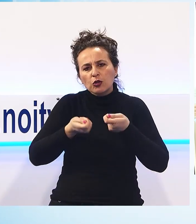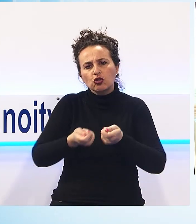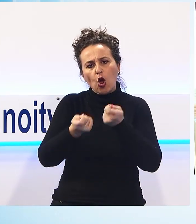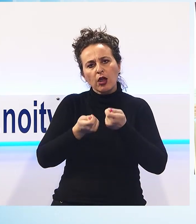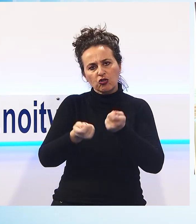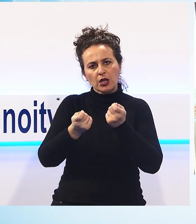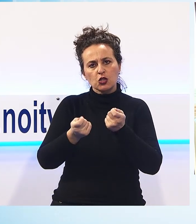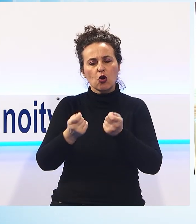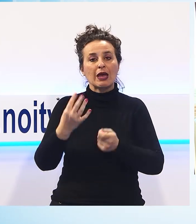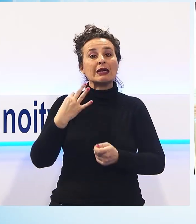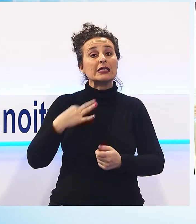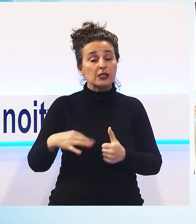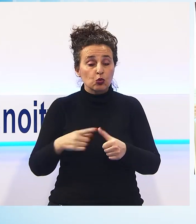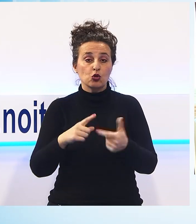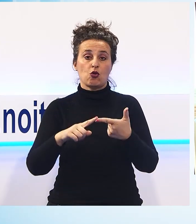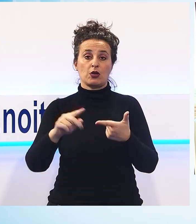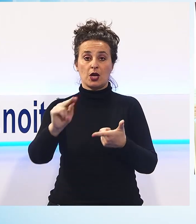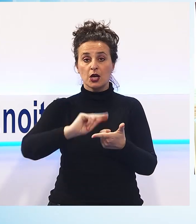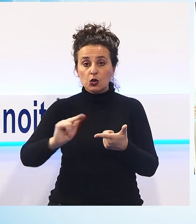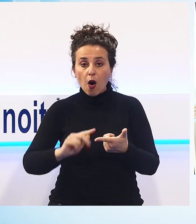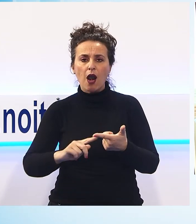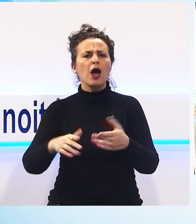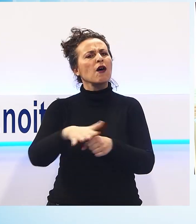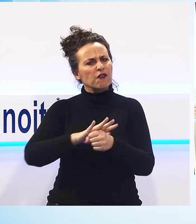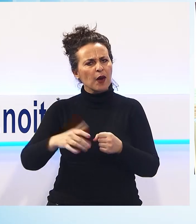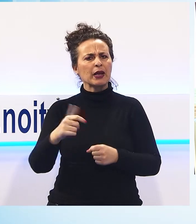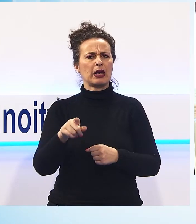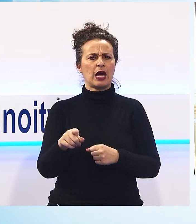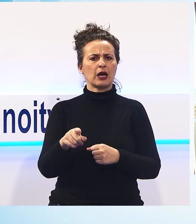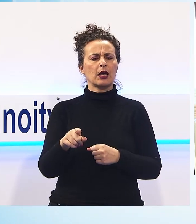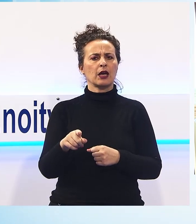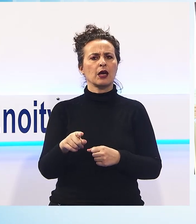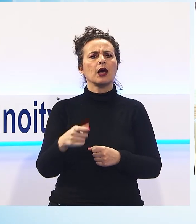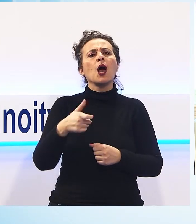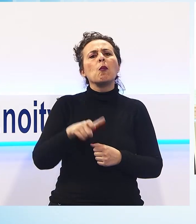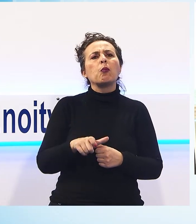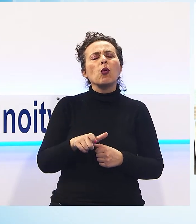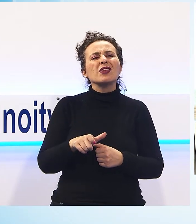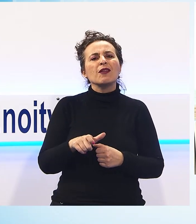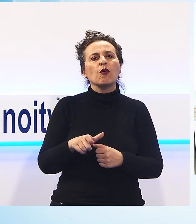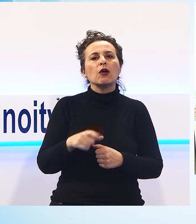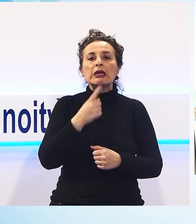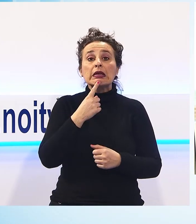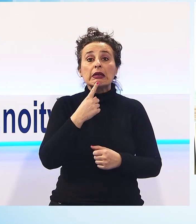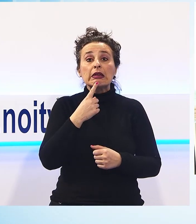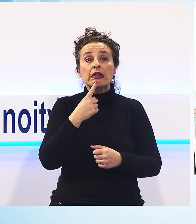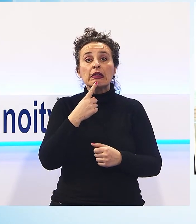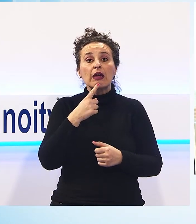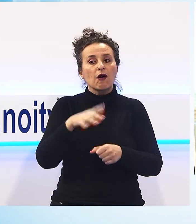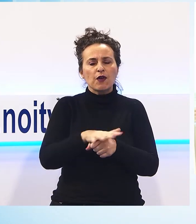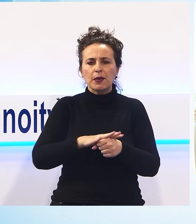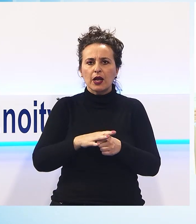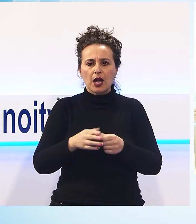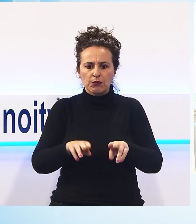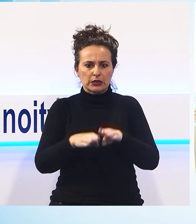eccetera, anche le famiglie perché questo pensiero paralizzante che per i ragazzi con la